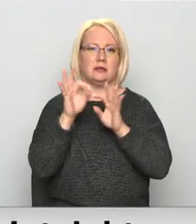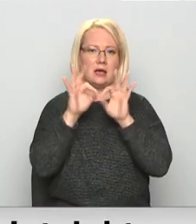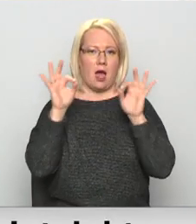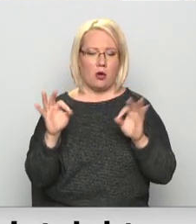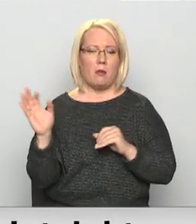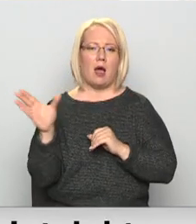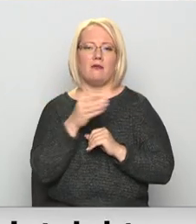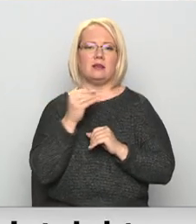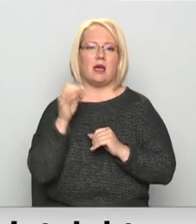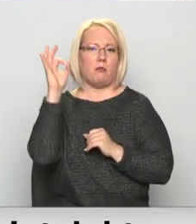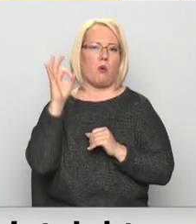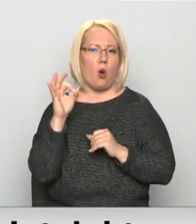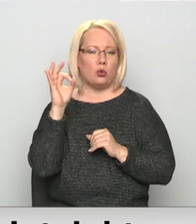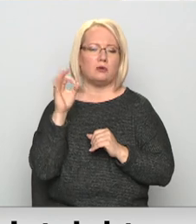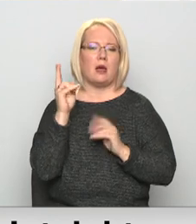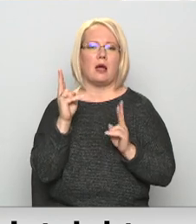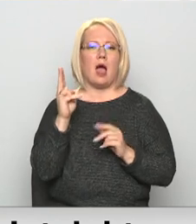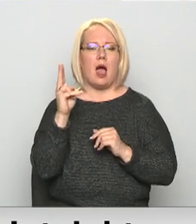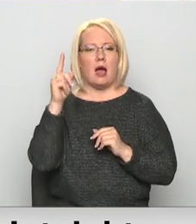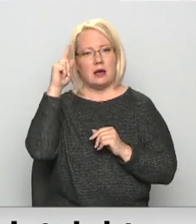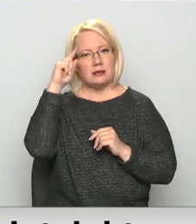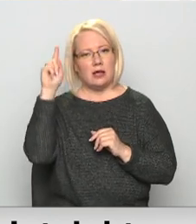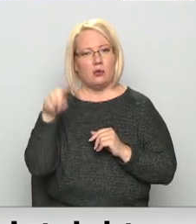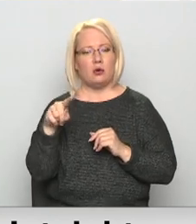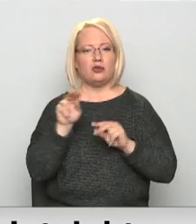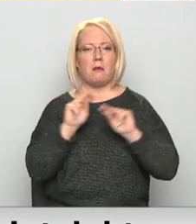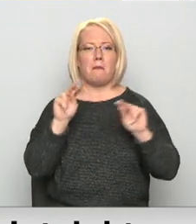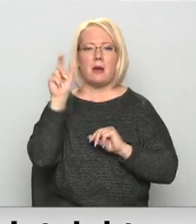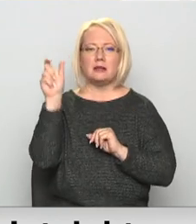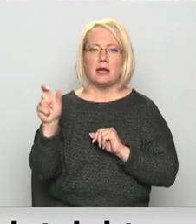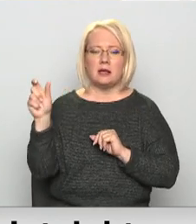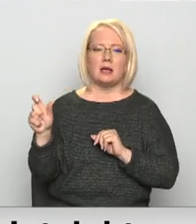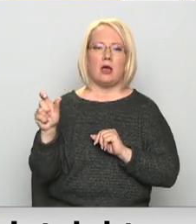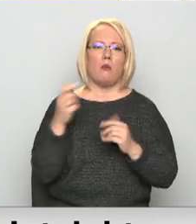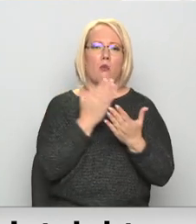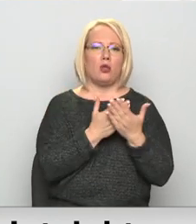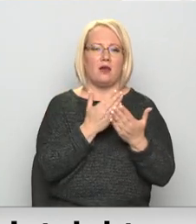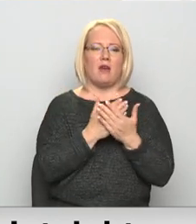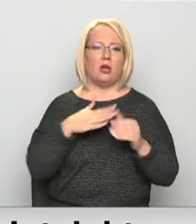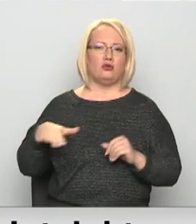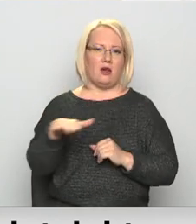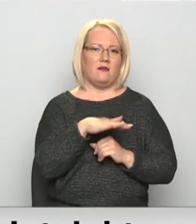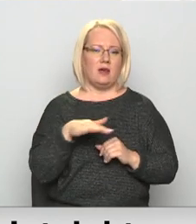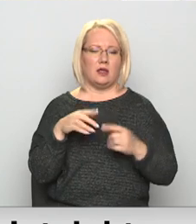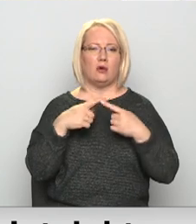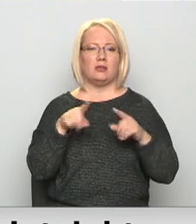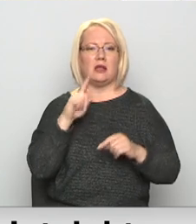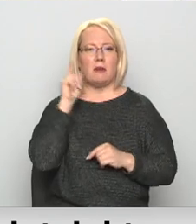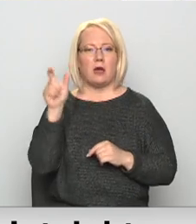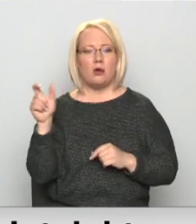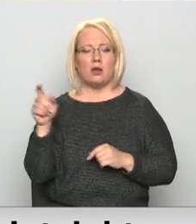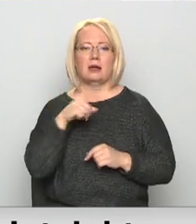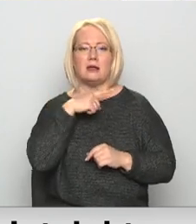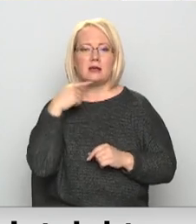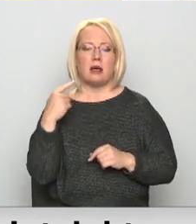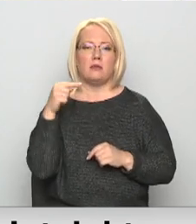bonusiņiem, zinošiem, pasniedzējiem, motivējuši vidi un citiem jauniešiem, kas vēlas